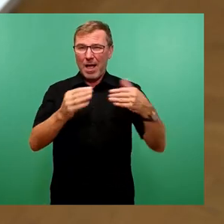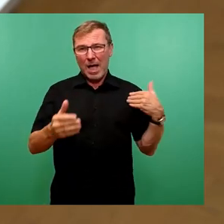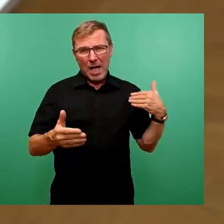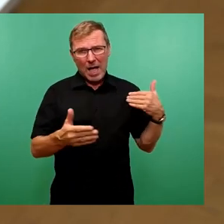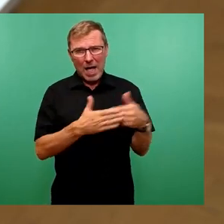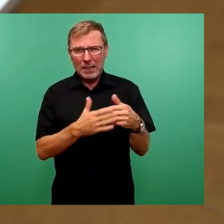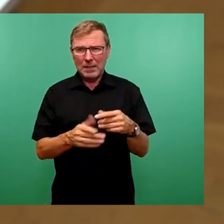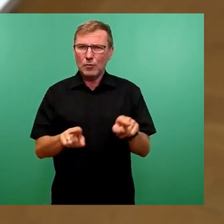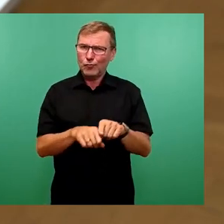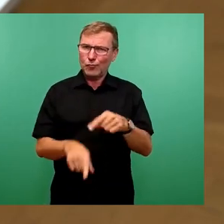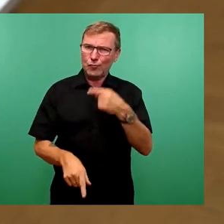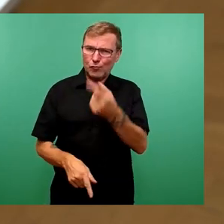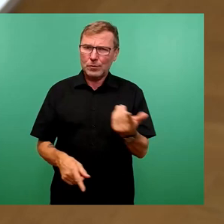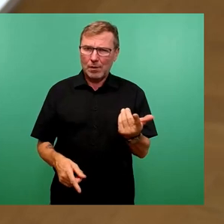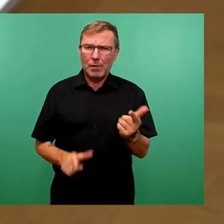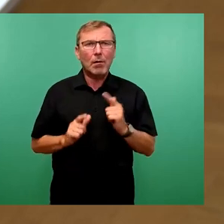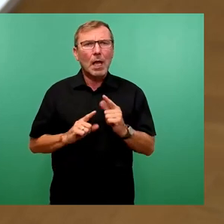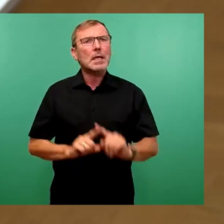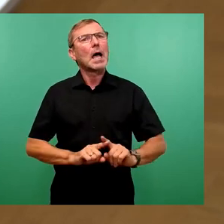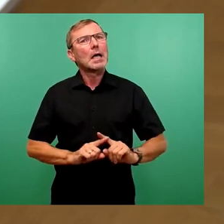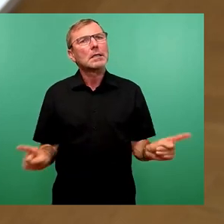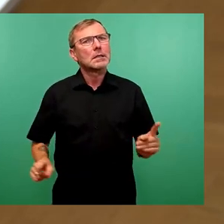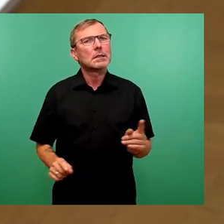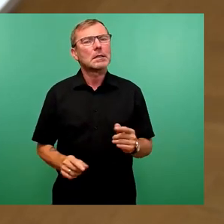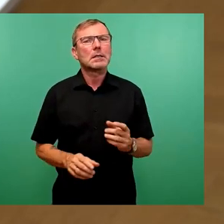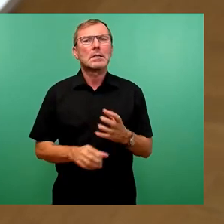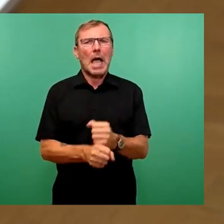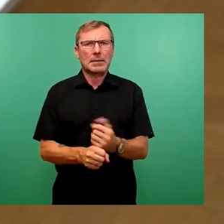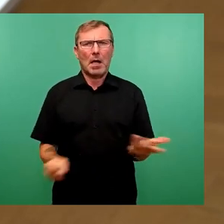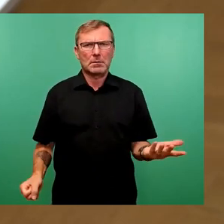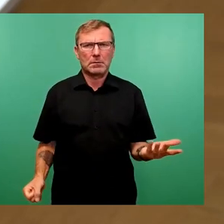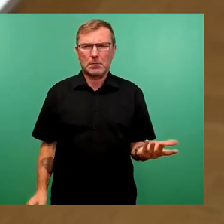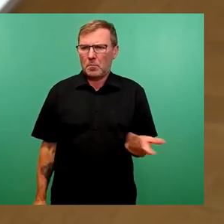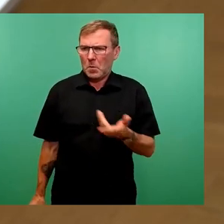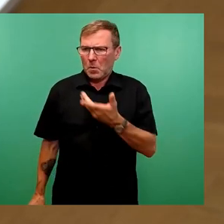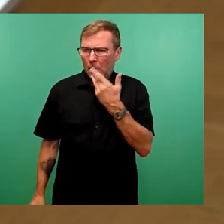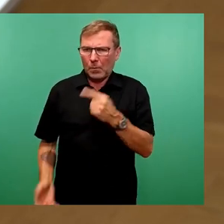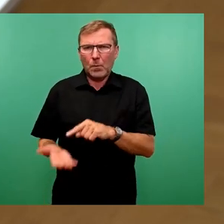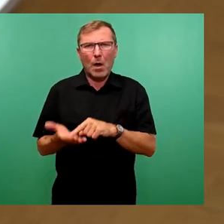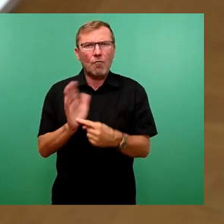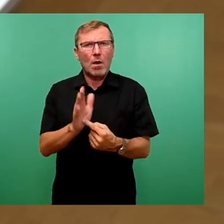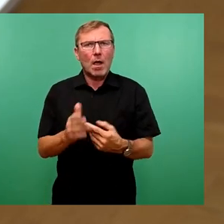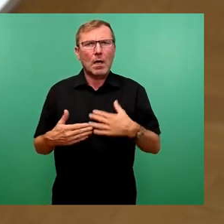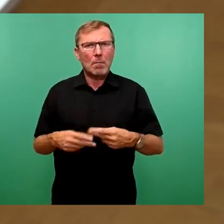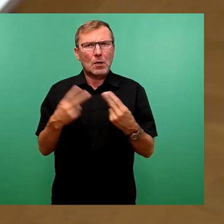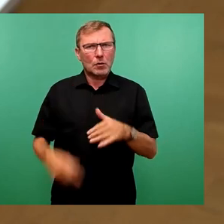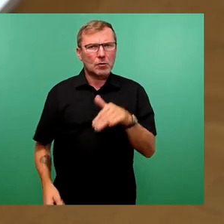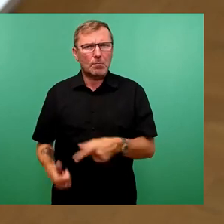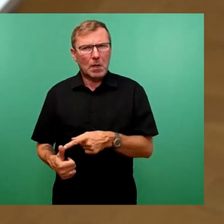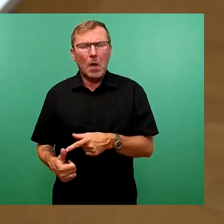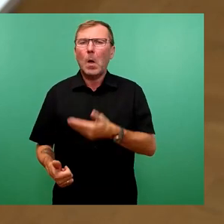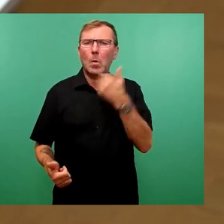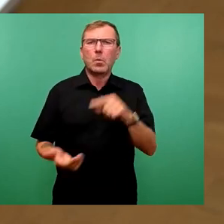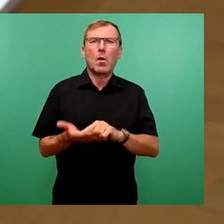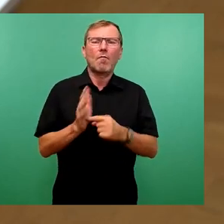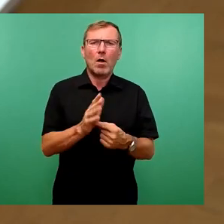Zusagen wurden leider nicht eingehalten. Weder gibt es eine Vorlage zum Bäder-Konzept noch eine Vorlage zur Schwimmhalle